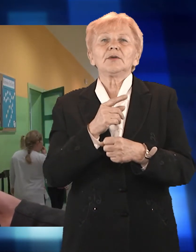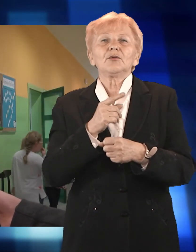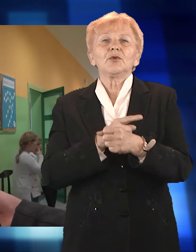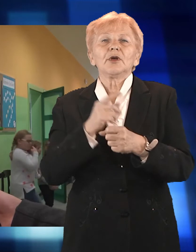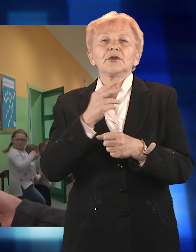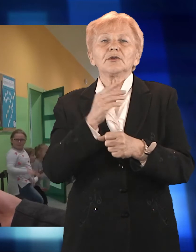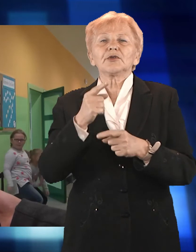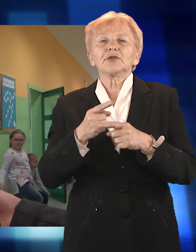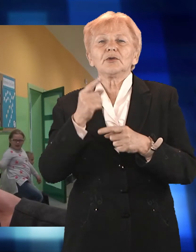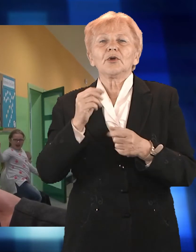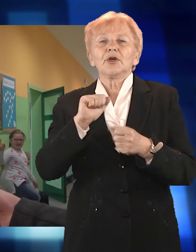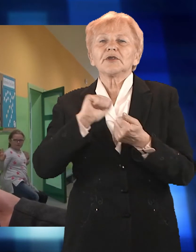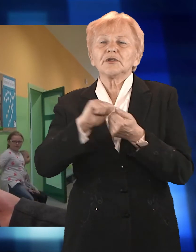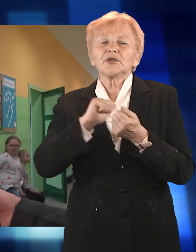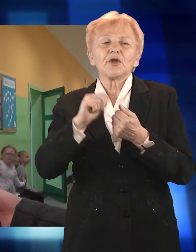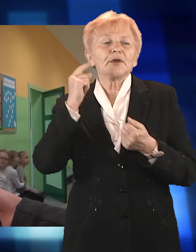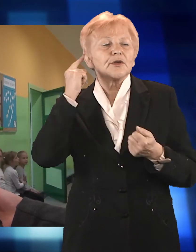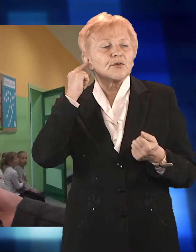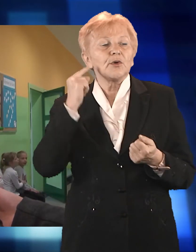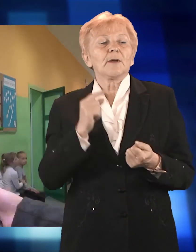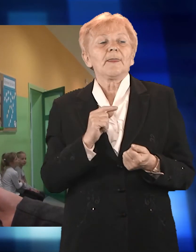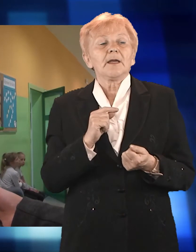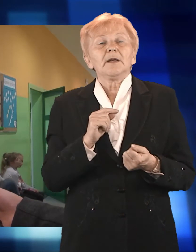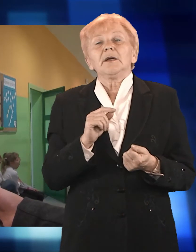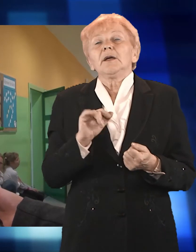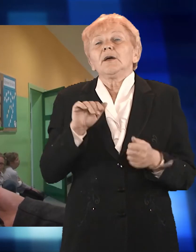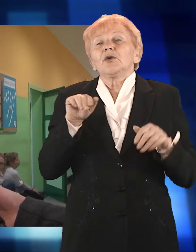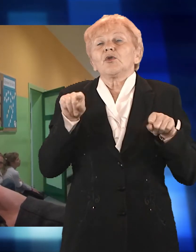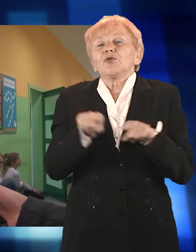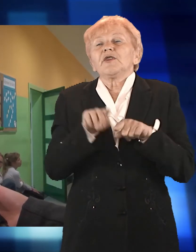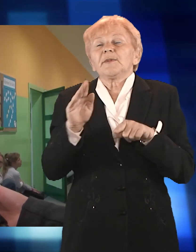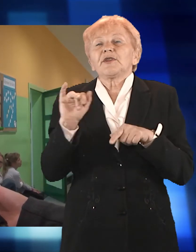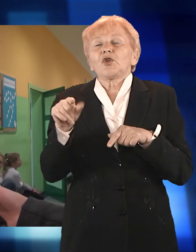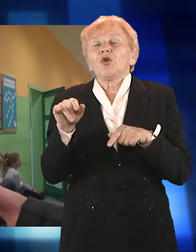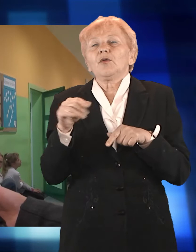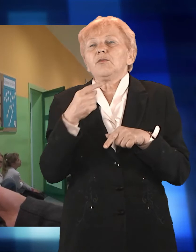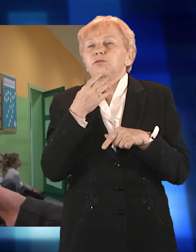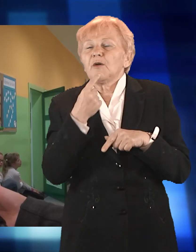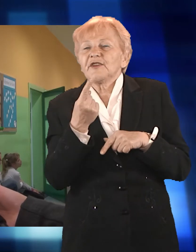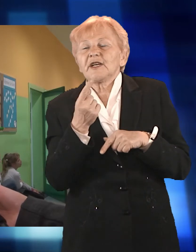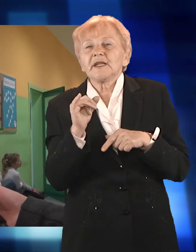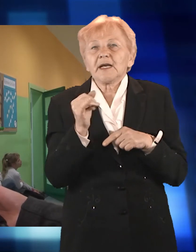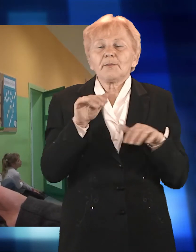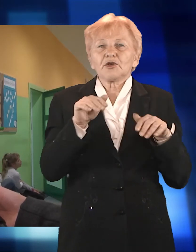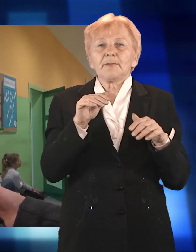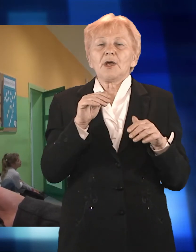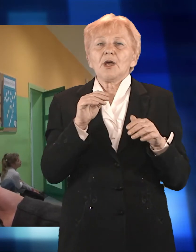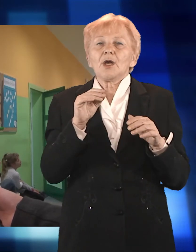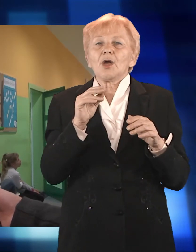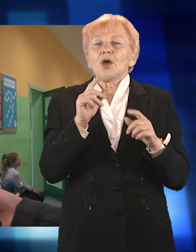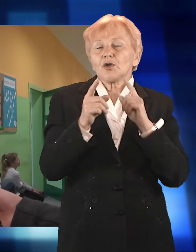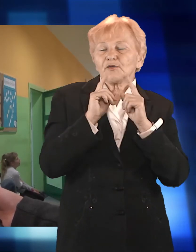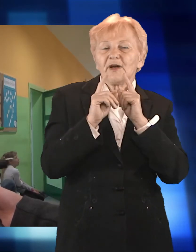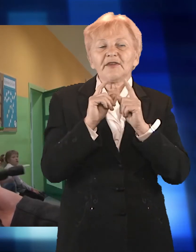odbywa on się w połączeniu z świętowaniem święta też języka migowego, sposobu komunikacji osób niesłyszących